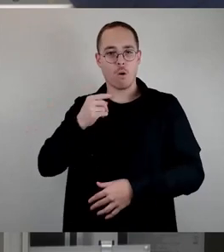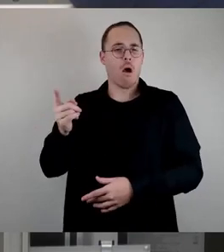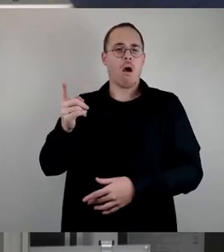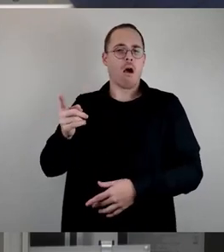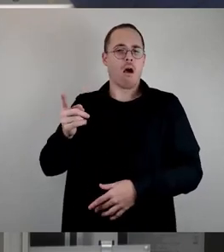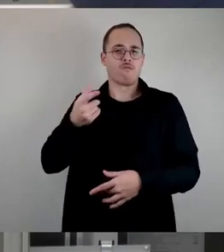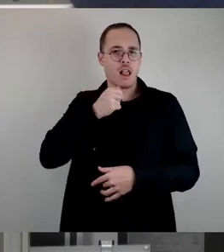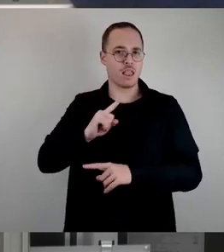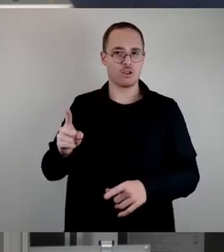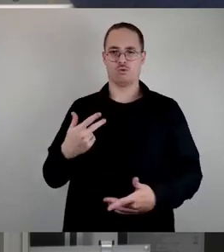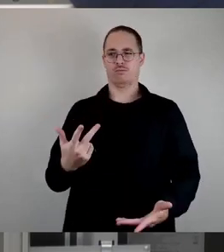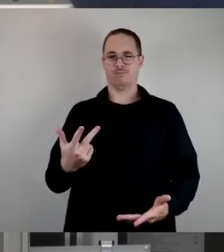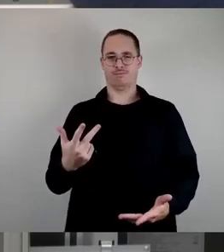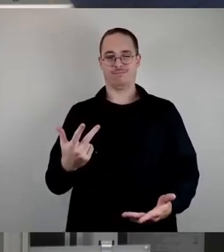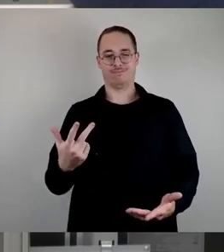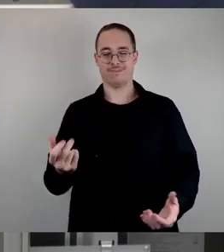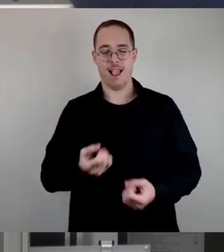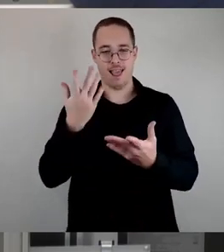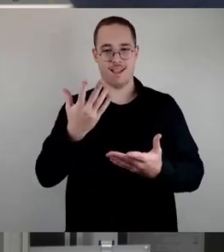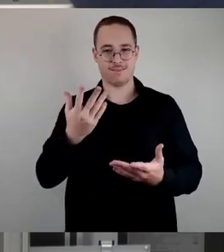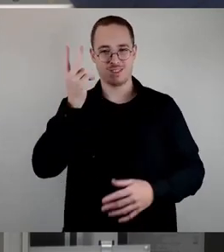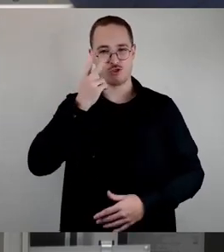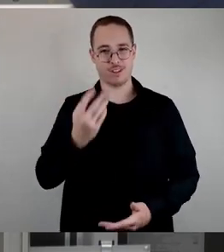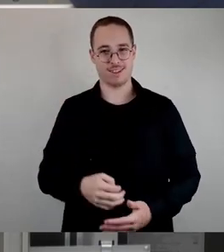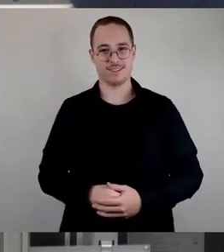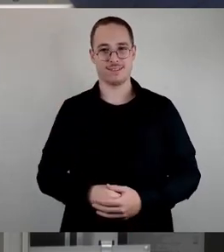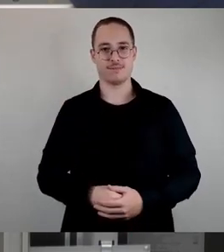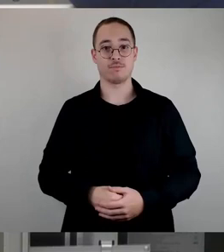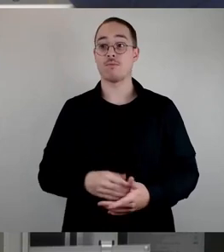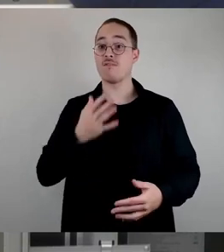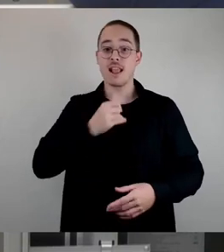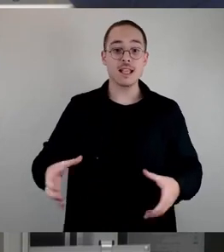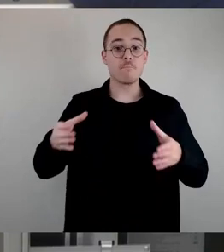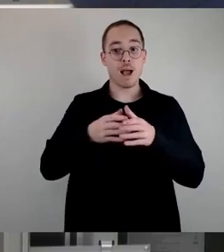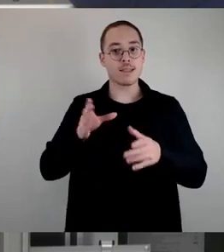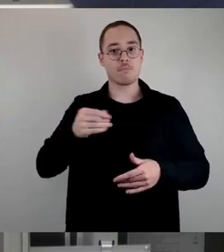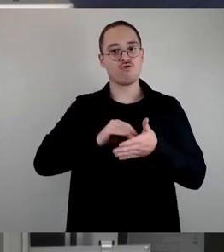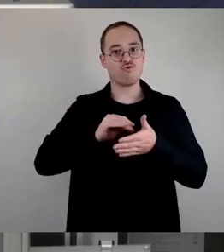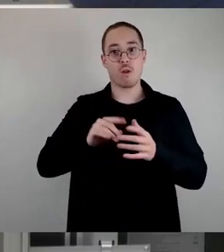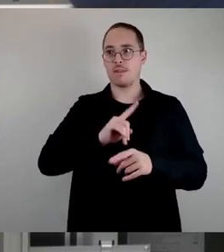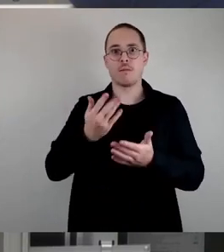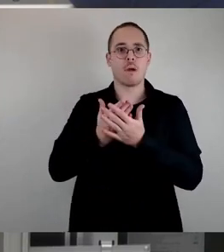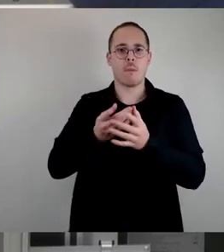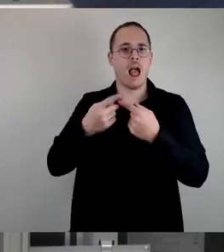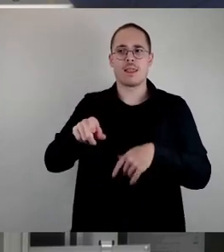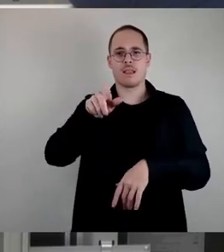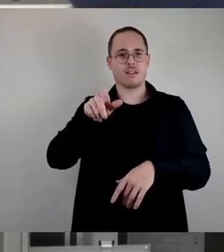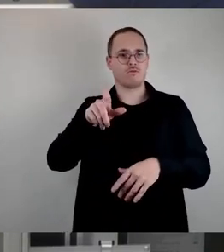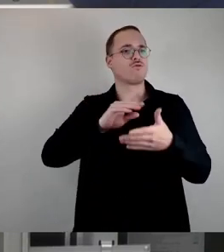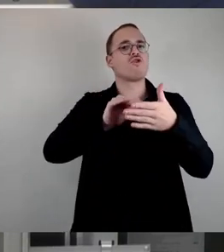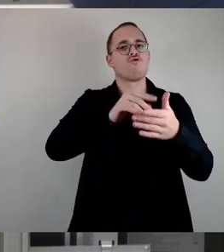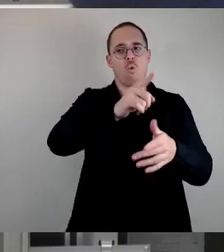proaktiv gemeinsam mit Schulgemeinschaften, wir wollen auch niemanden belästigen, wie es jetzt hier gerade gesagt worden ist, oder gar zwingen,